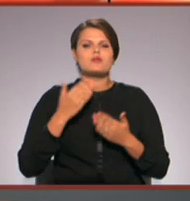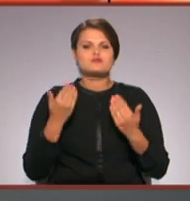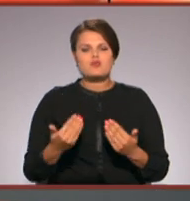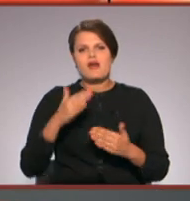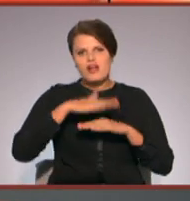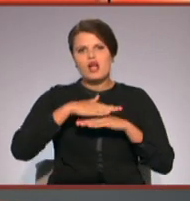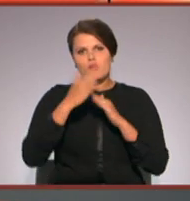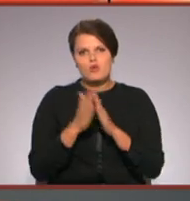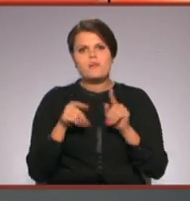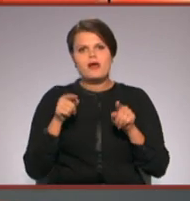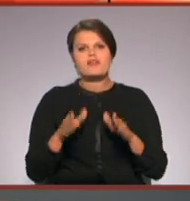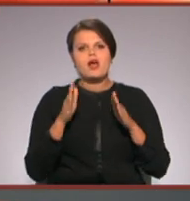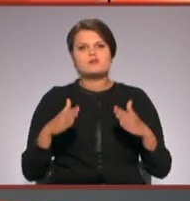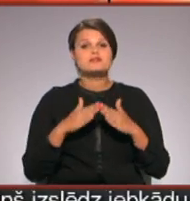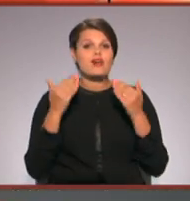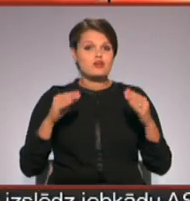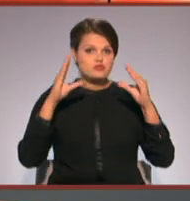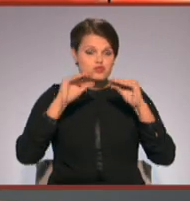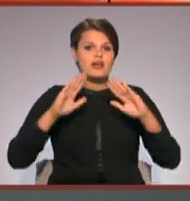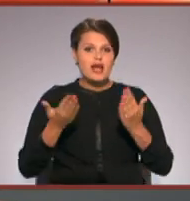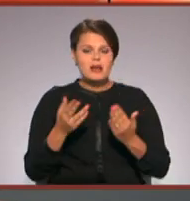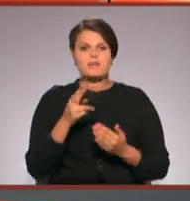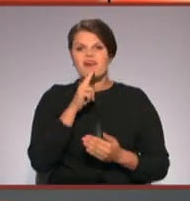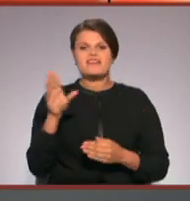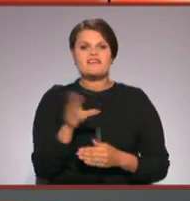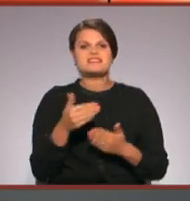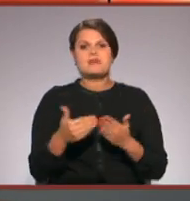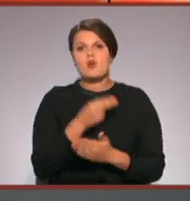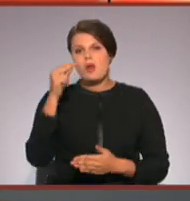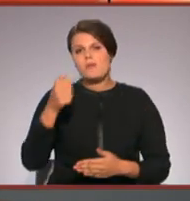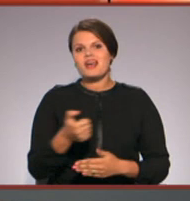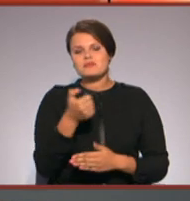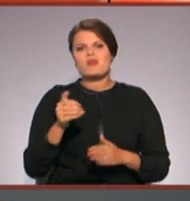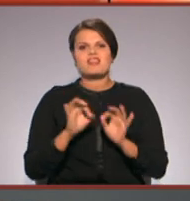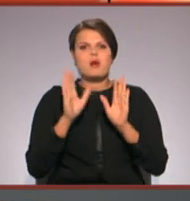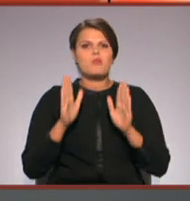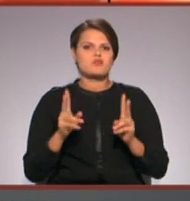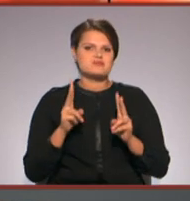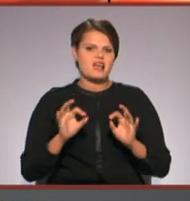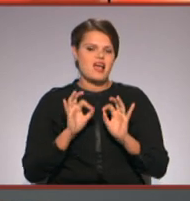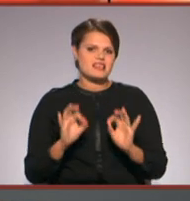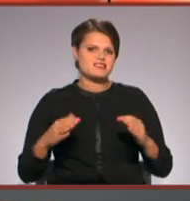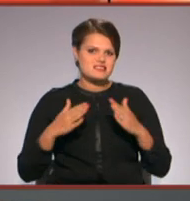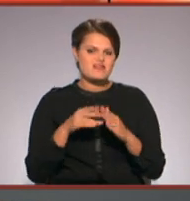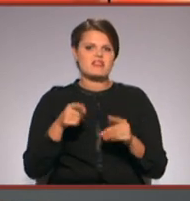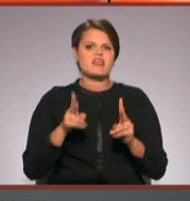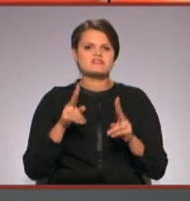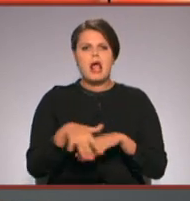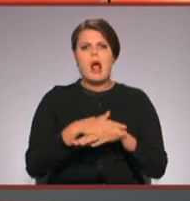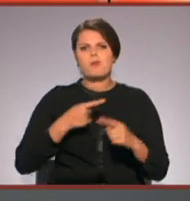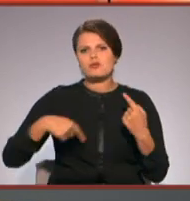Tāda liela būs svētki šokara, bet ne visiem jaunā mācība gada sākumas būs kā īsti svētki. Tas ir kā aburtais loks.